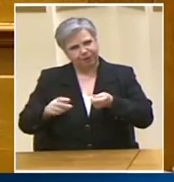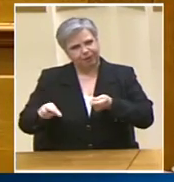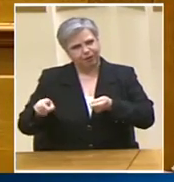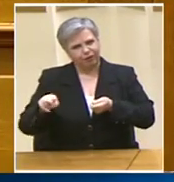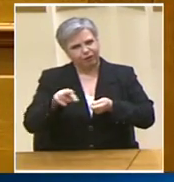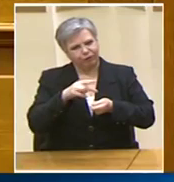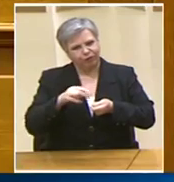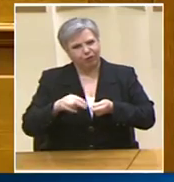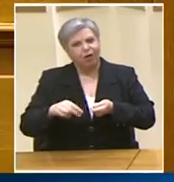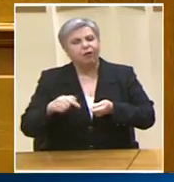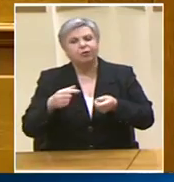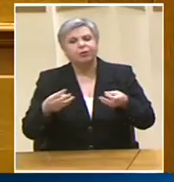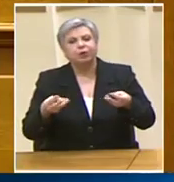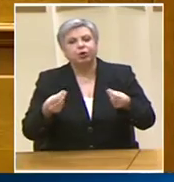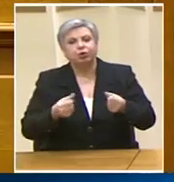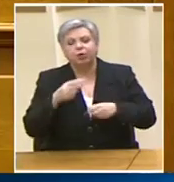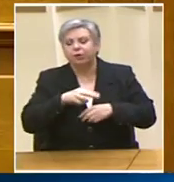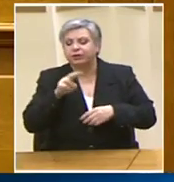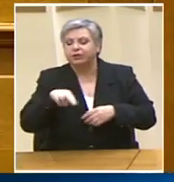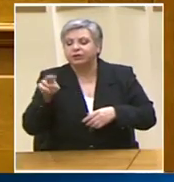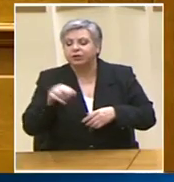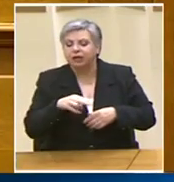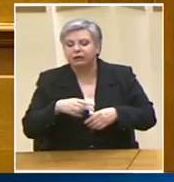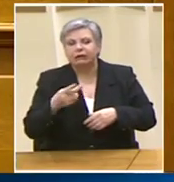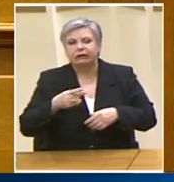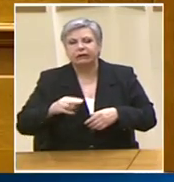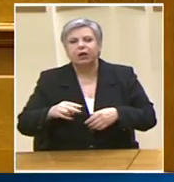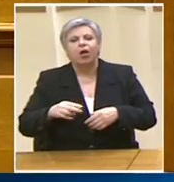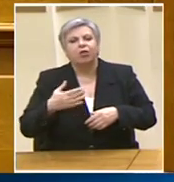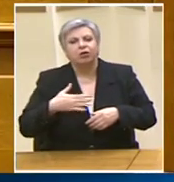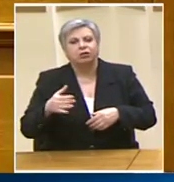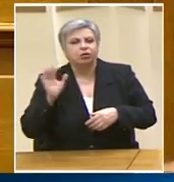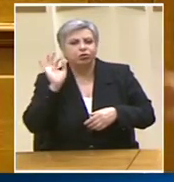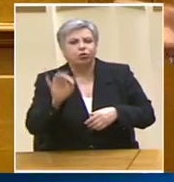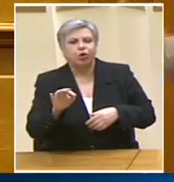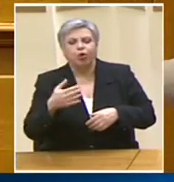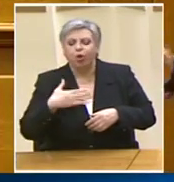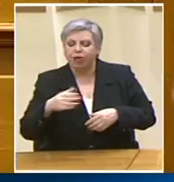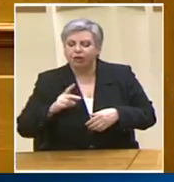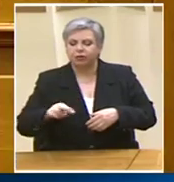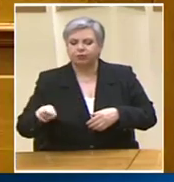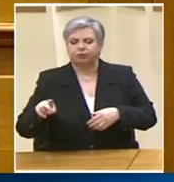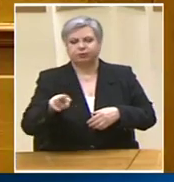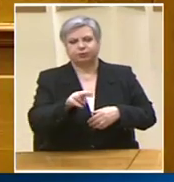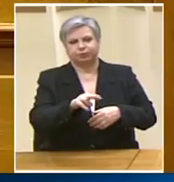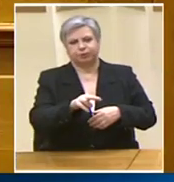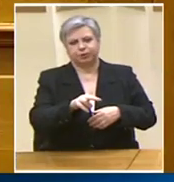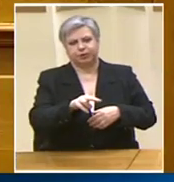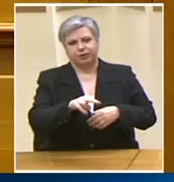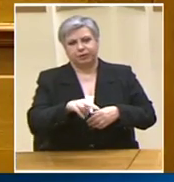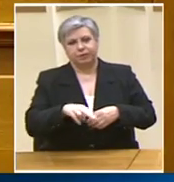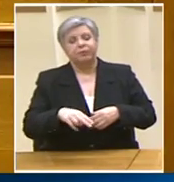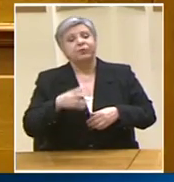παρεμβαίνετε αντισυνταγματικά ώστε εν τέλει να το ελέγξετε. Γι' αυτό το λόγο και